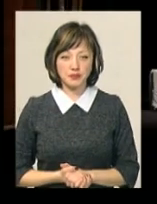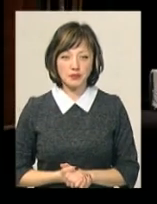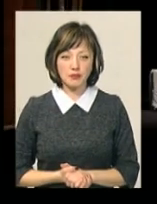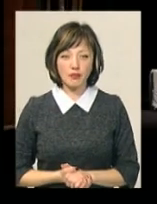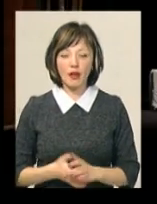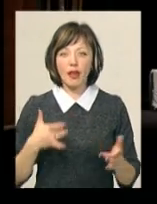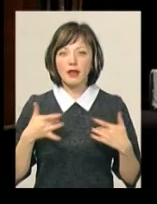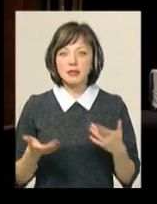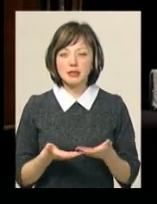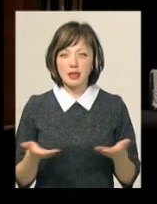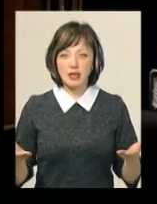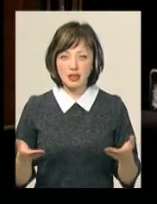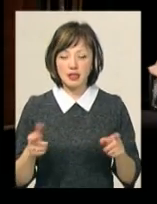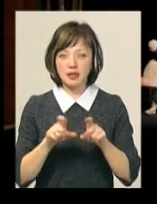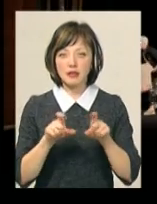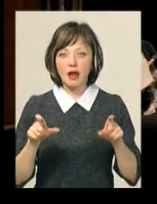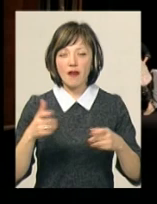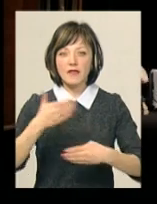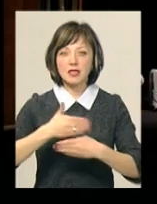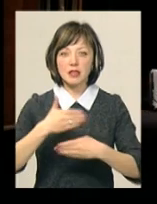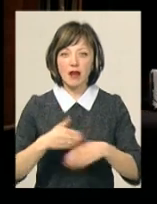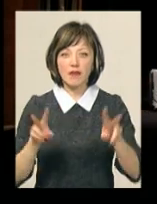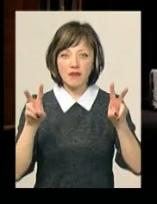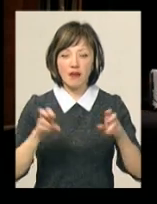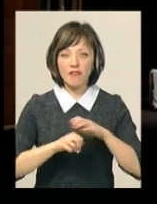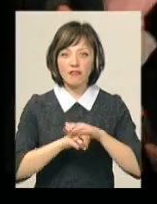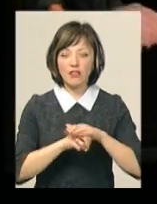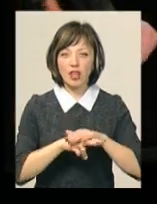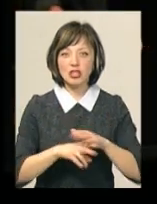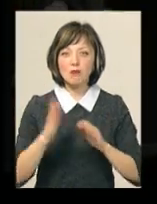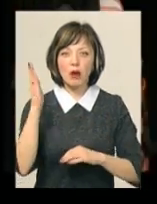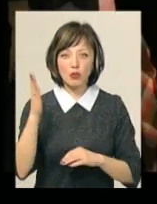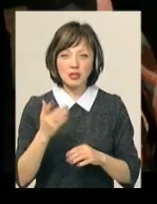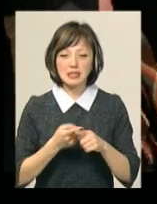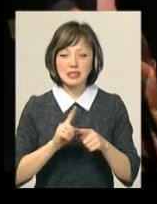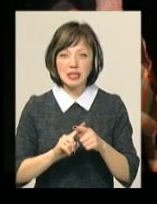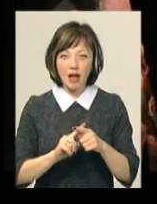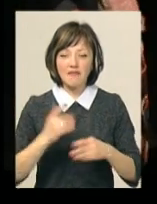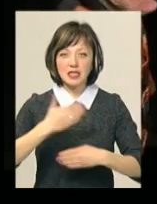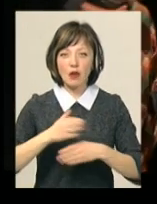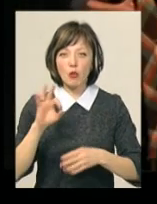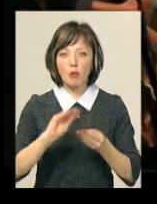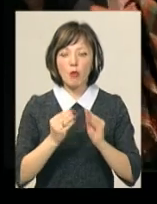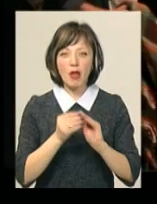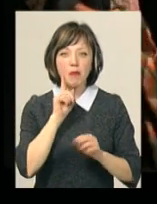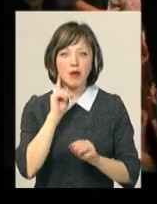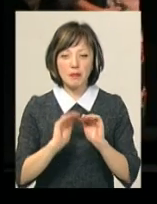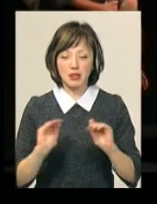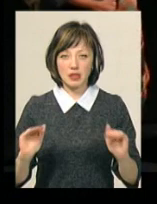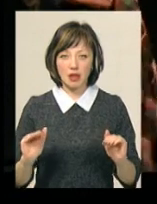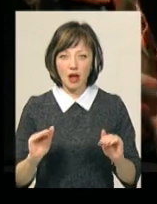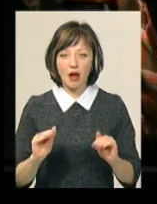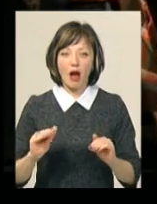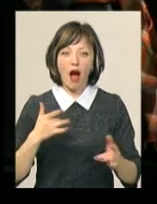На сцені театру імені Старицького вистава «Втеча з майбутнього». Це постановка про проблеми підлітків. У ролях – актори театру. На